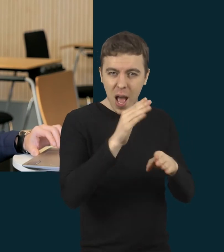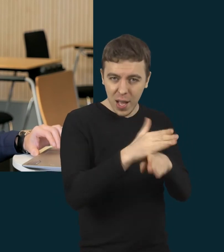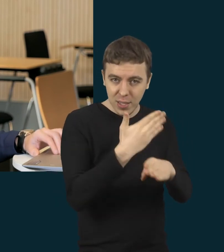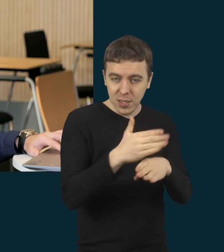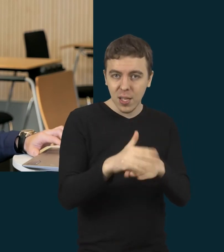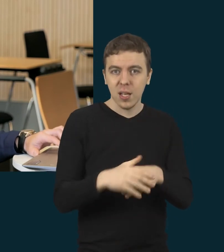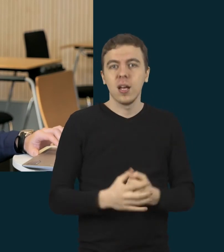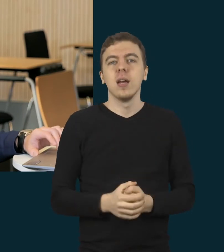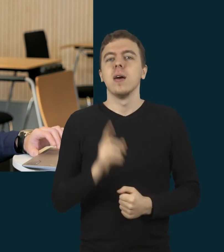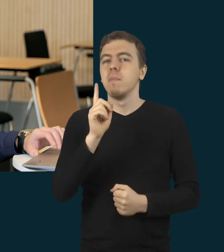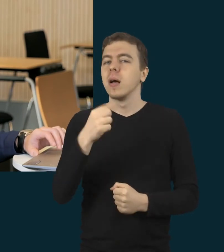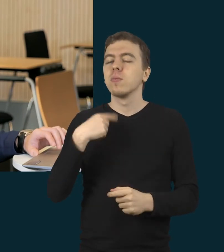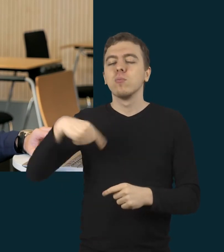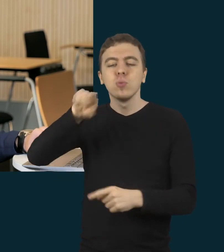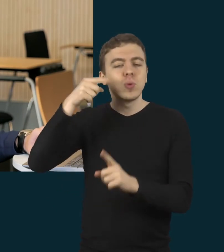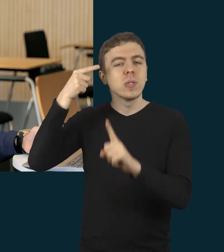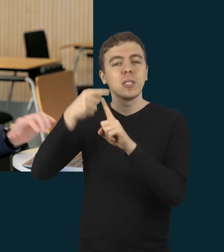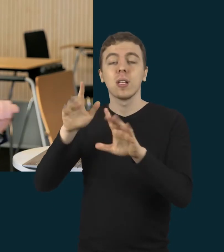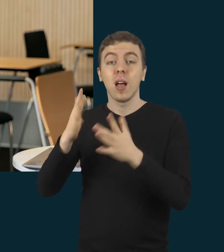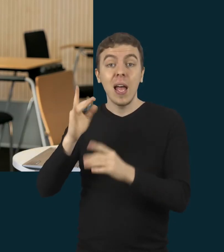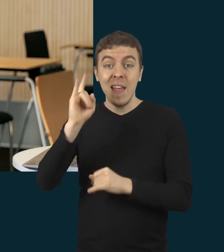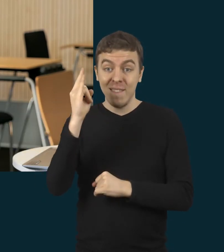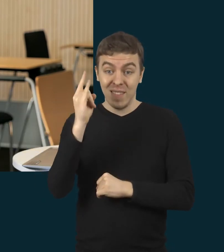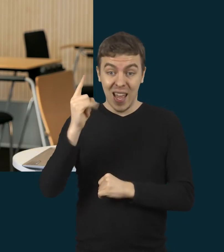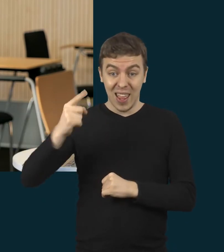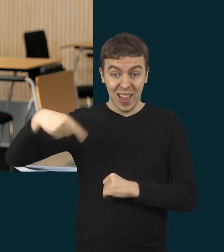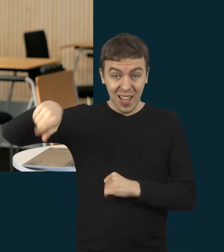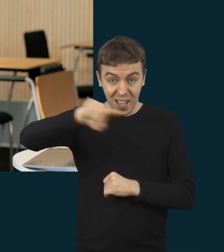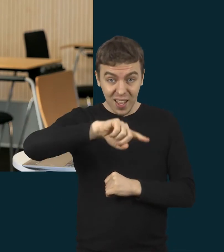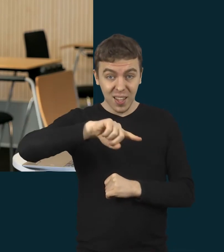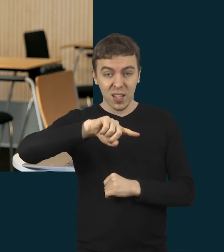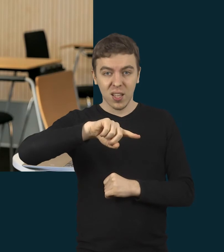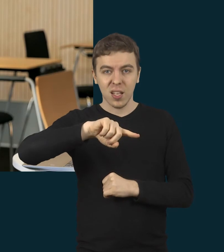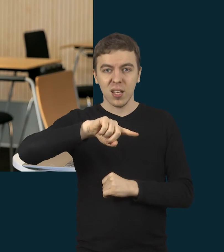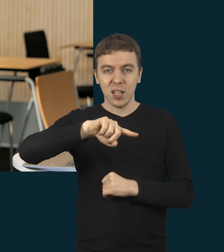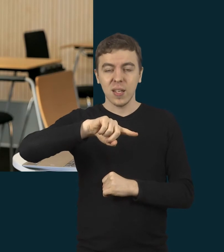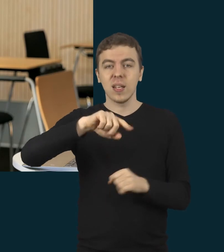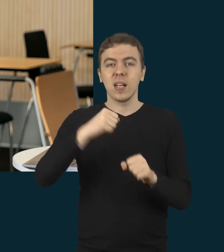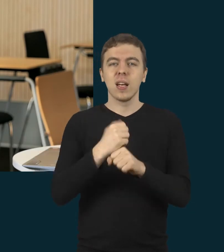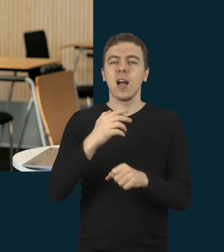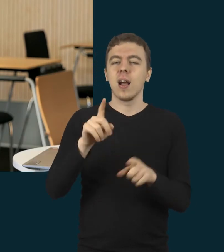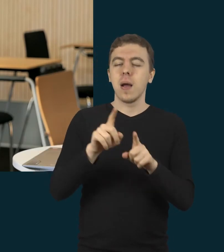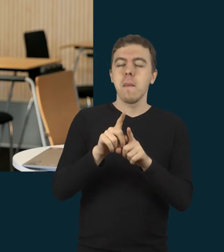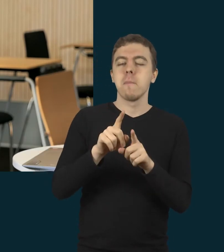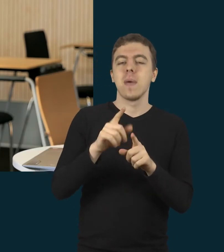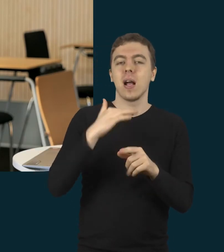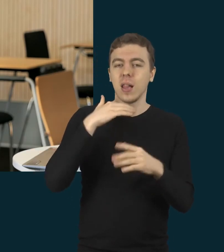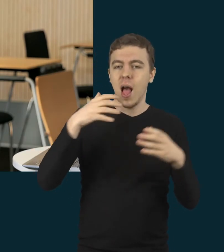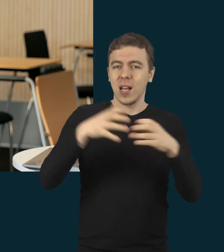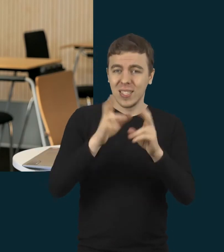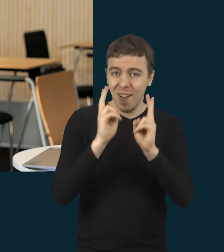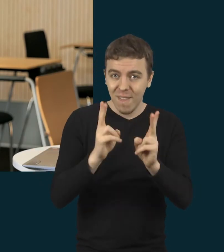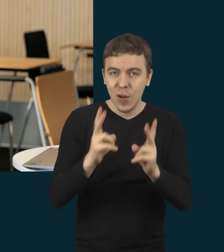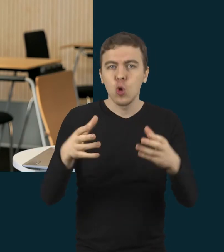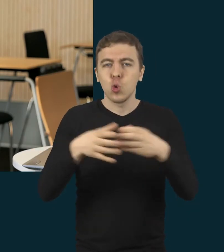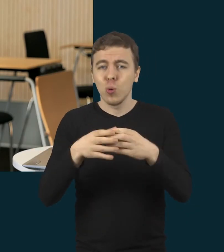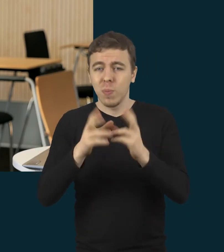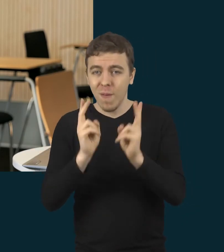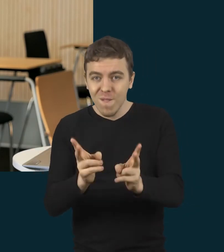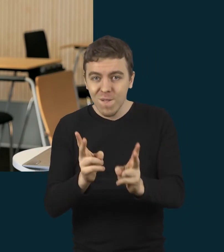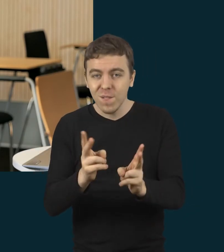tikslas buvo, kad tie vaikai liktų kaip klausia, kaip grupė, kad jie